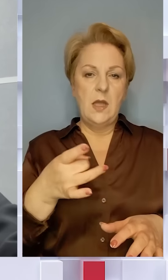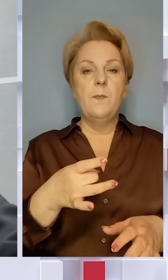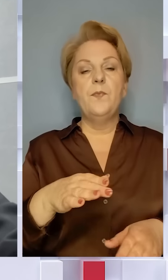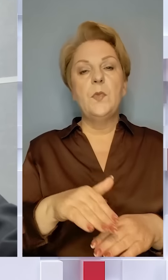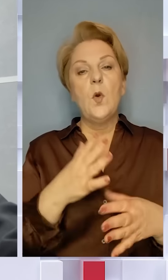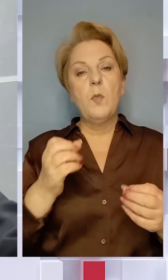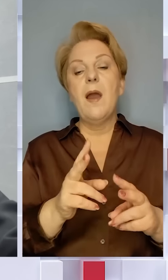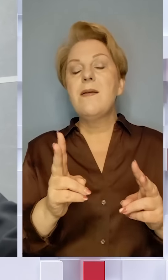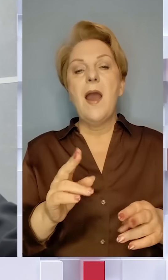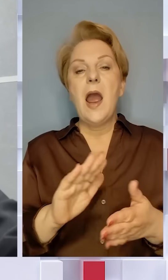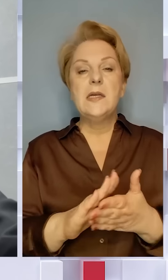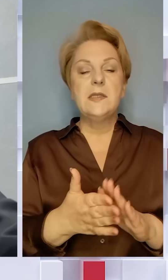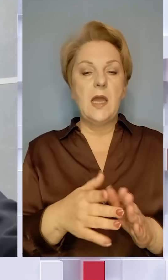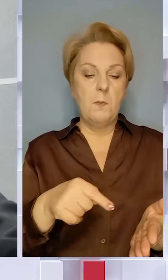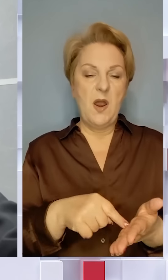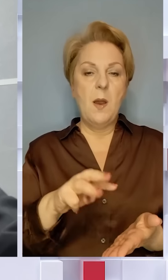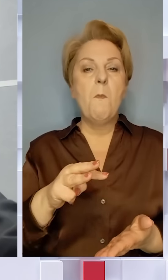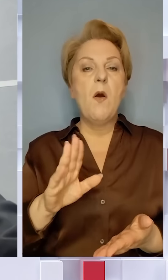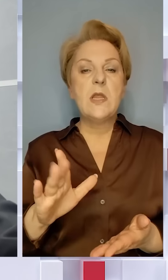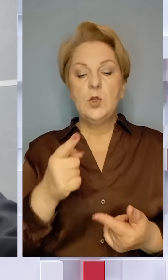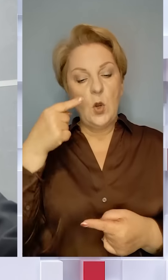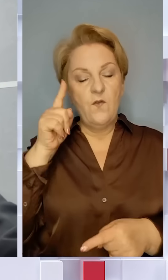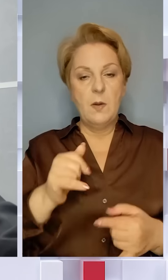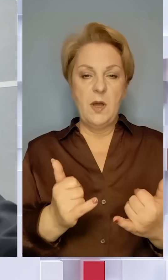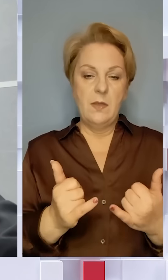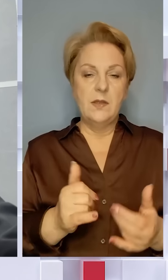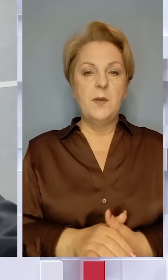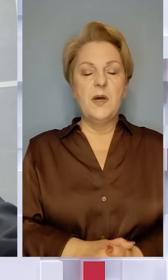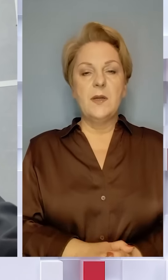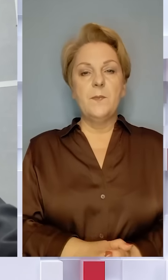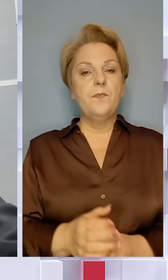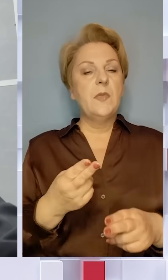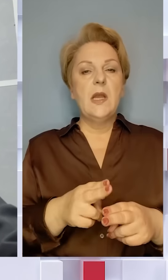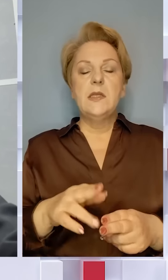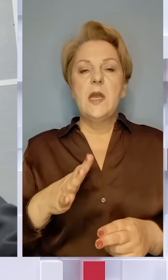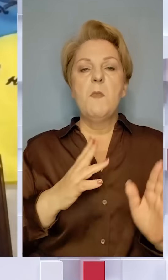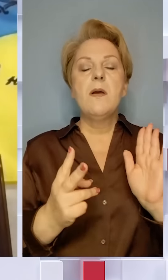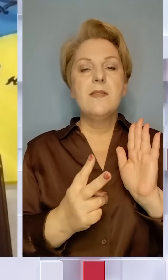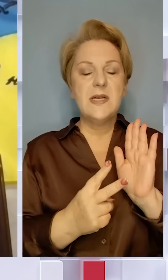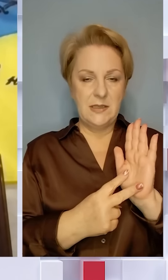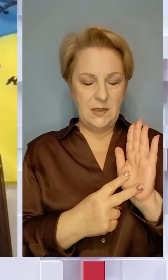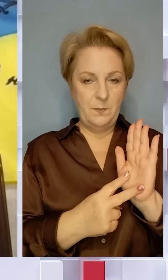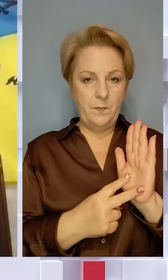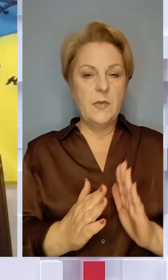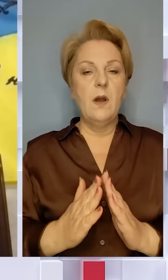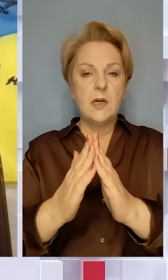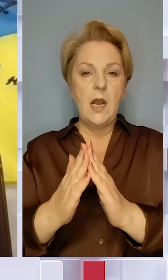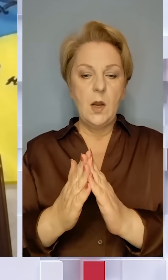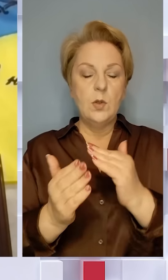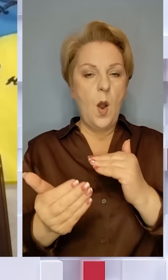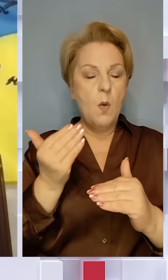Віталію. Яка ситуація в Миколаїві? Що відомо на тепер? Це були сім ракет.